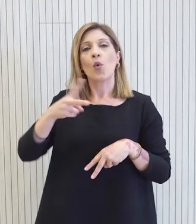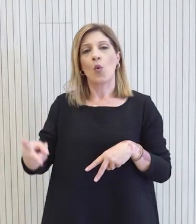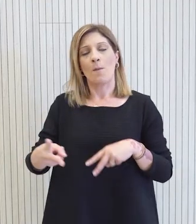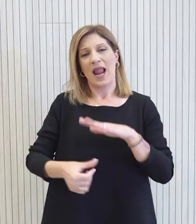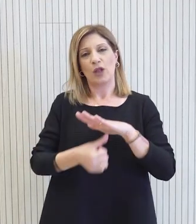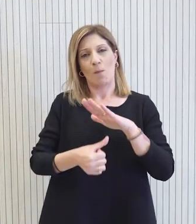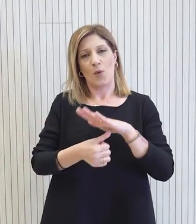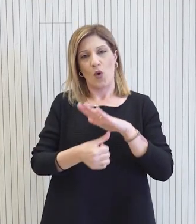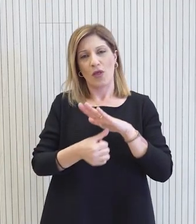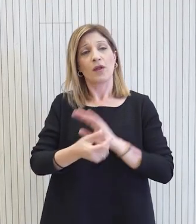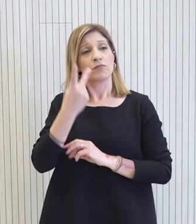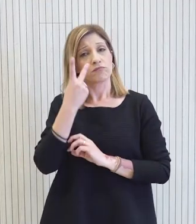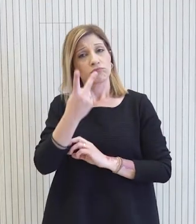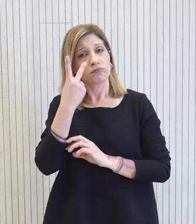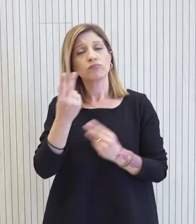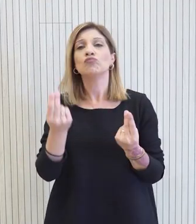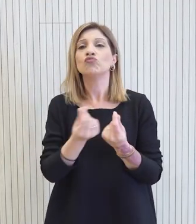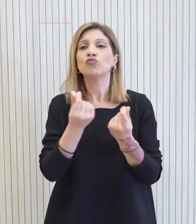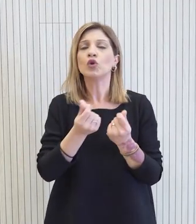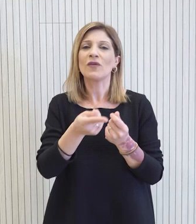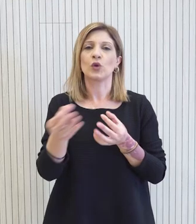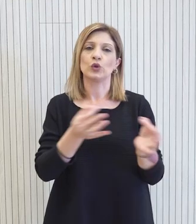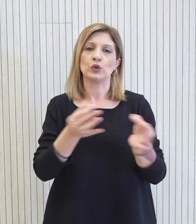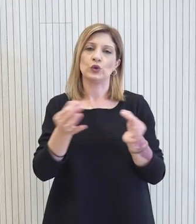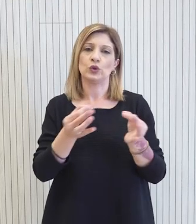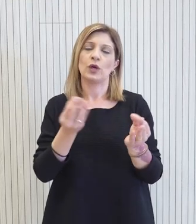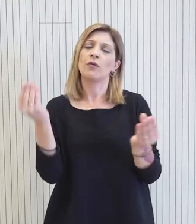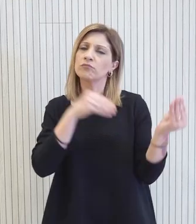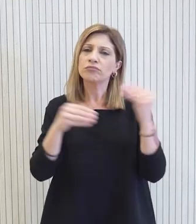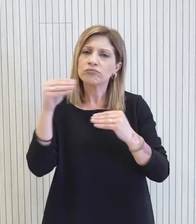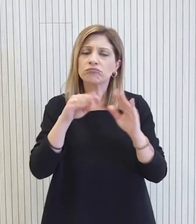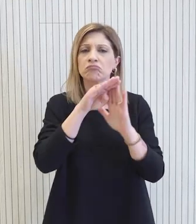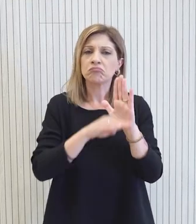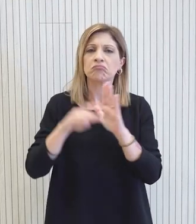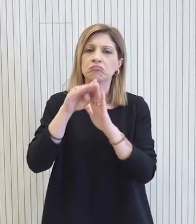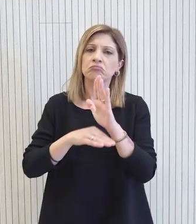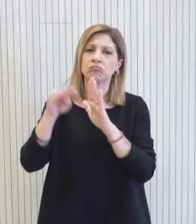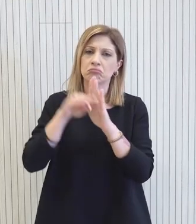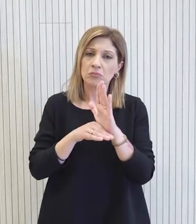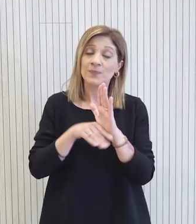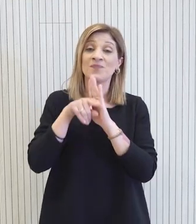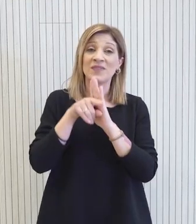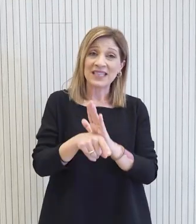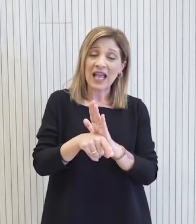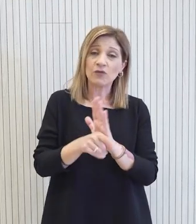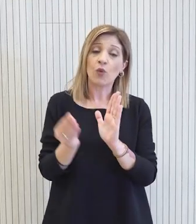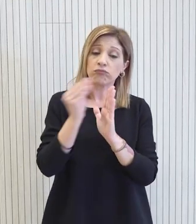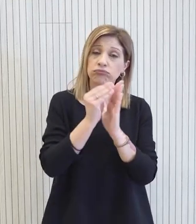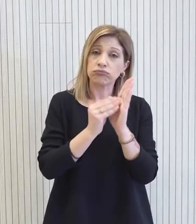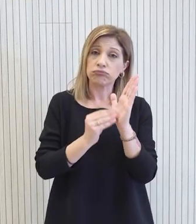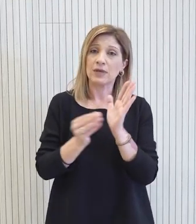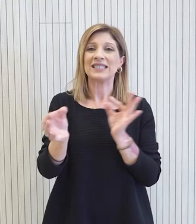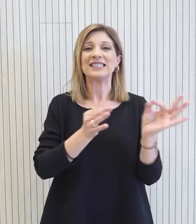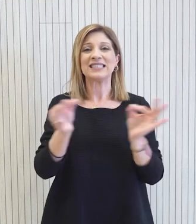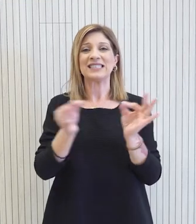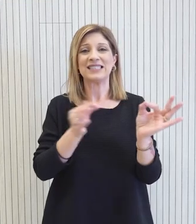για παρακολούθηση της πρόοδου υλοποίησης του σχεδίου δράσης και τυχόν εμπλουτισμού του με διπλέον δράσης. Η υλοποίηση των παρεμβάσεων που προνοεί